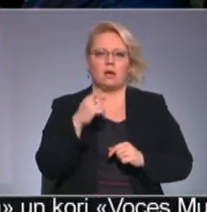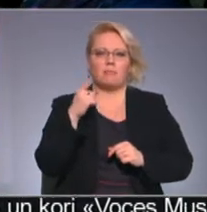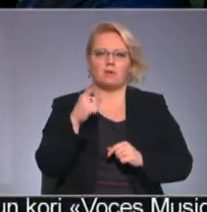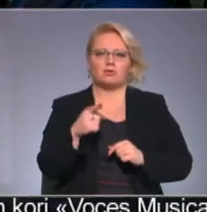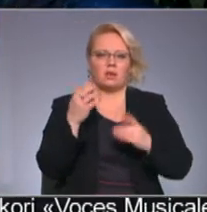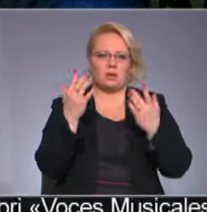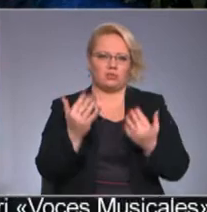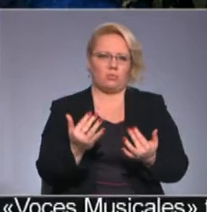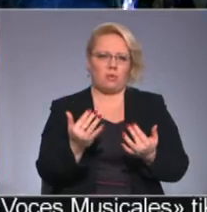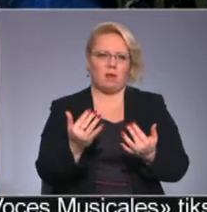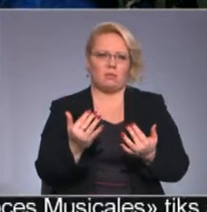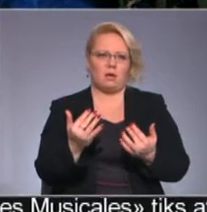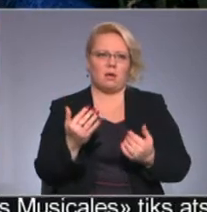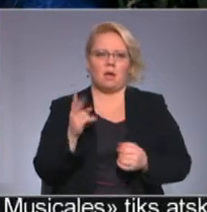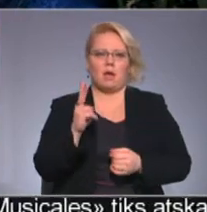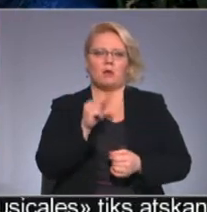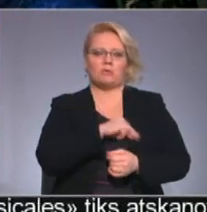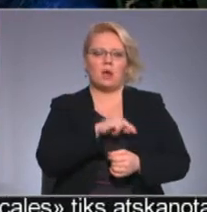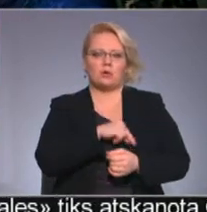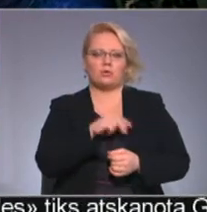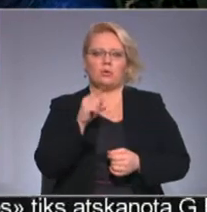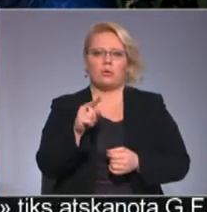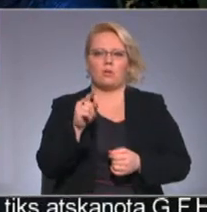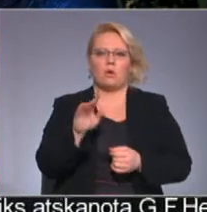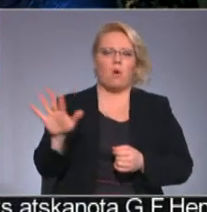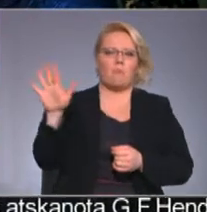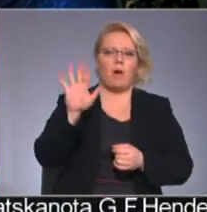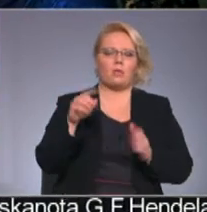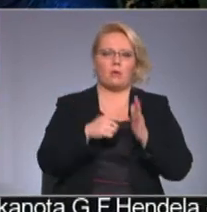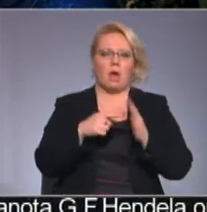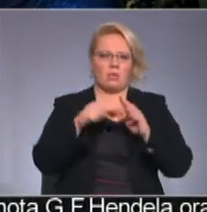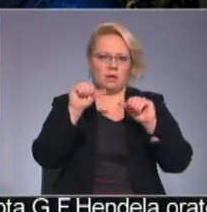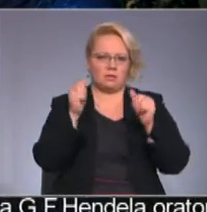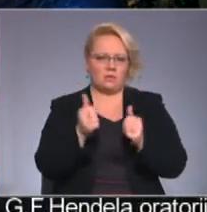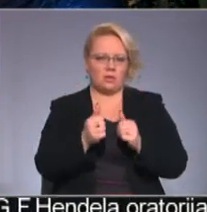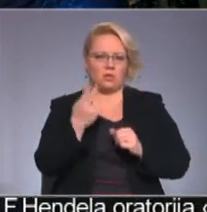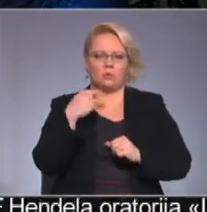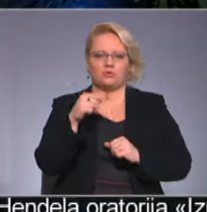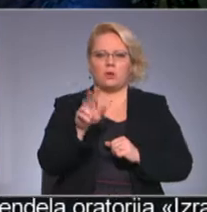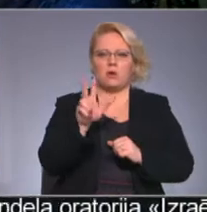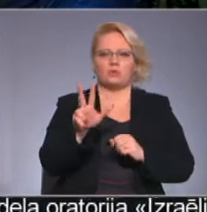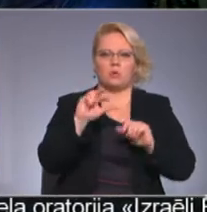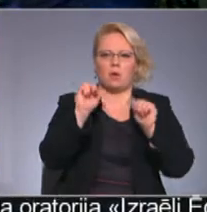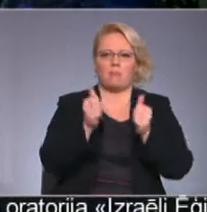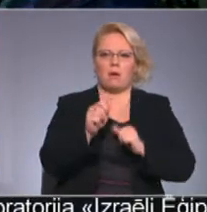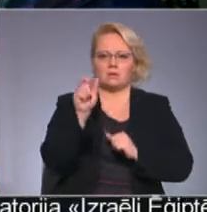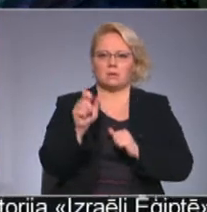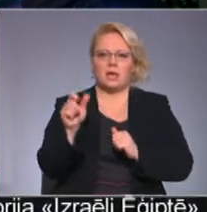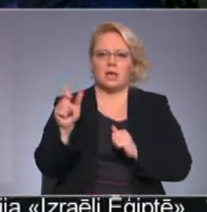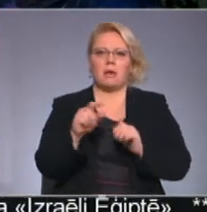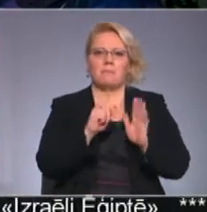rezervatā. kā jūs abas ir apsturot šo kopainu, kāda izveidojās no šiem astoņiem māksliniekiem, no deviņiem kopainu?